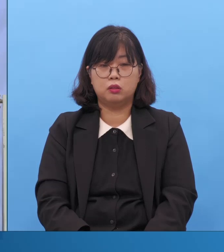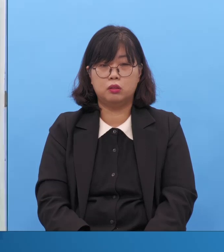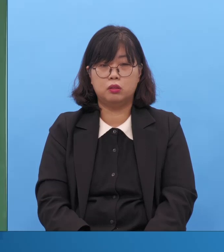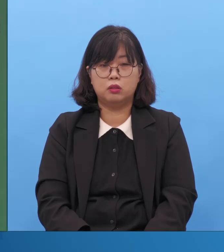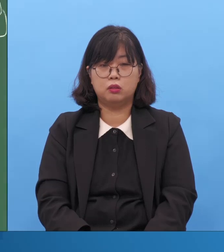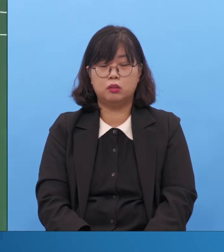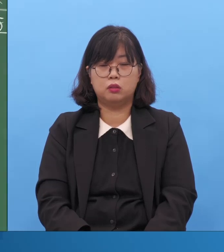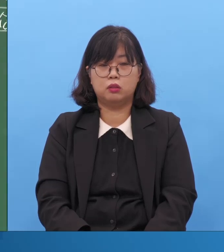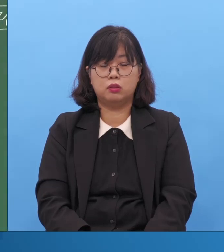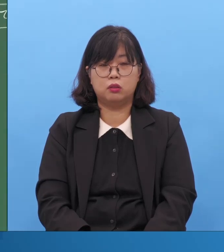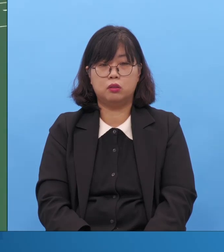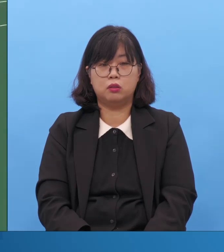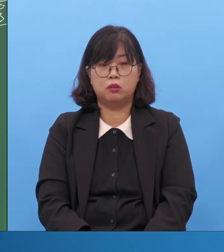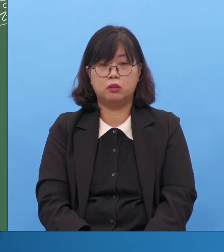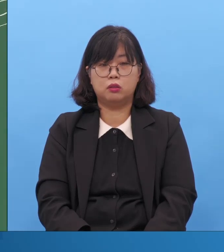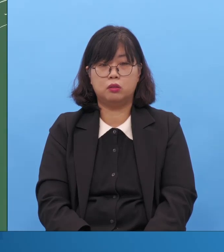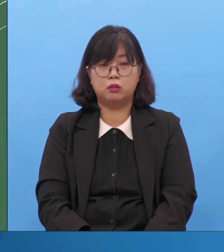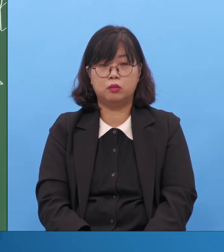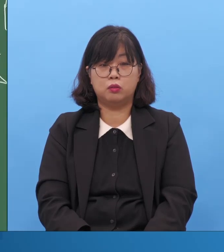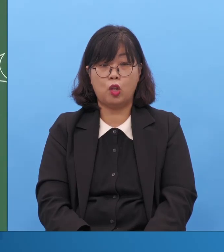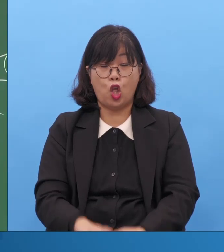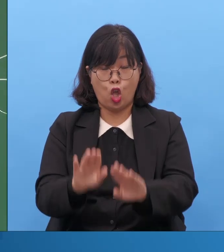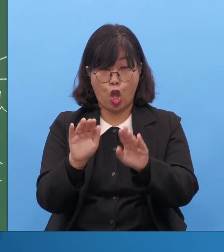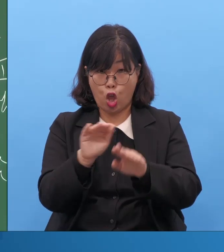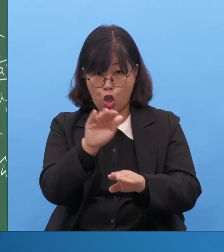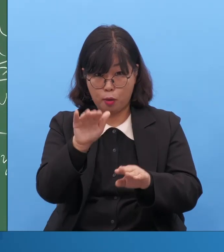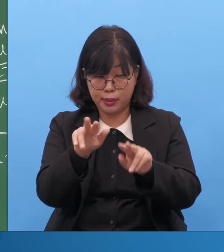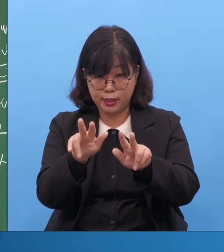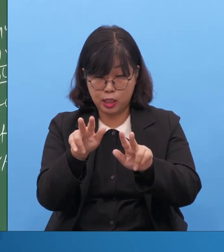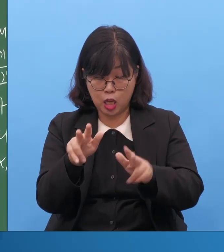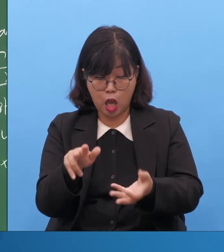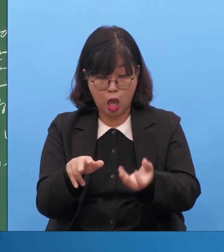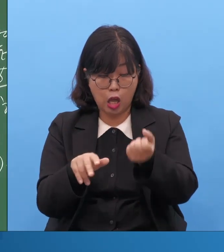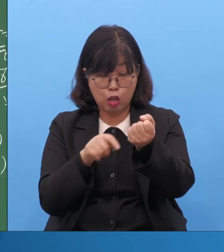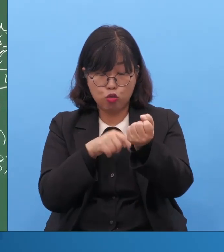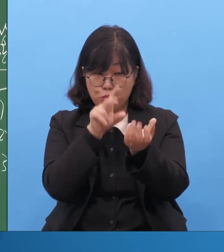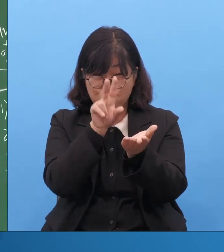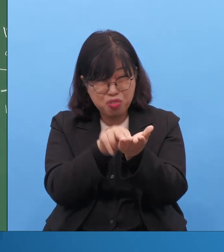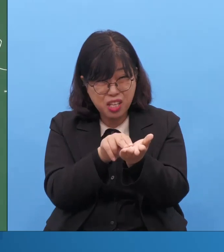오늘 여러분이 갖고 있는 문제, 갈등 이런 걸 말할 필요도 없고요.